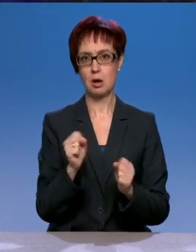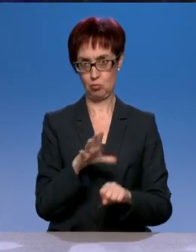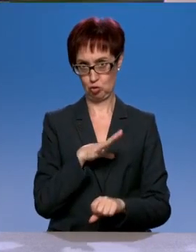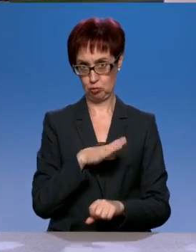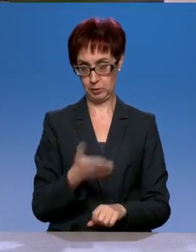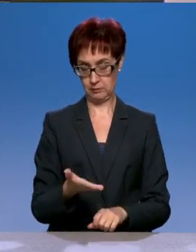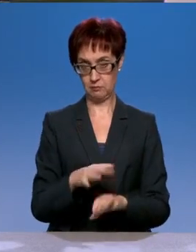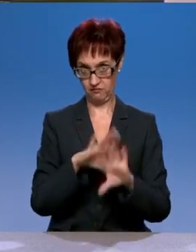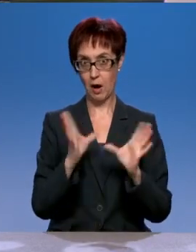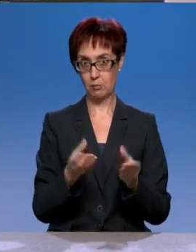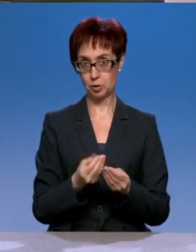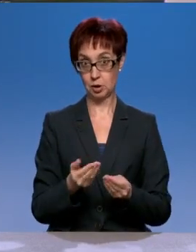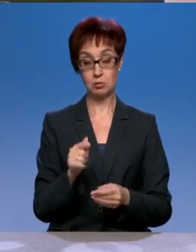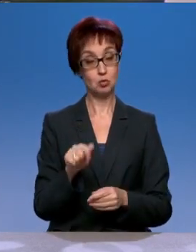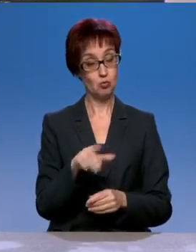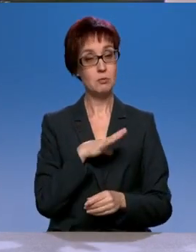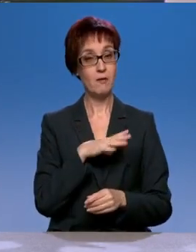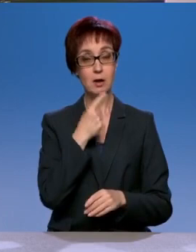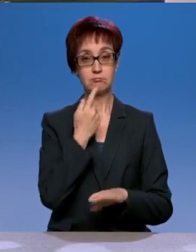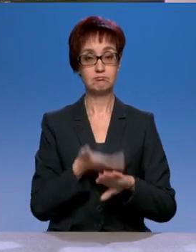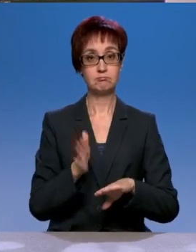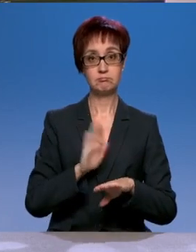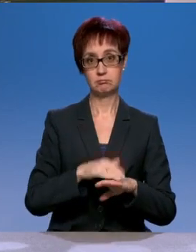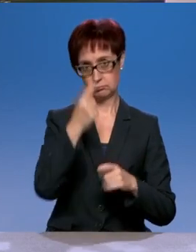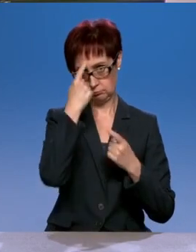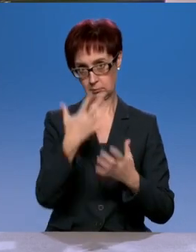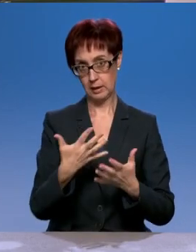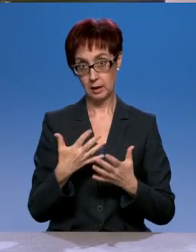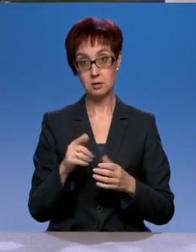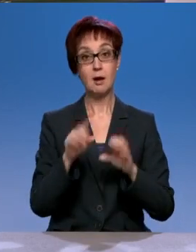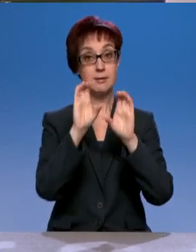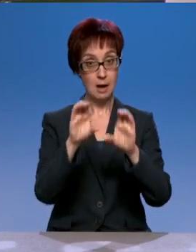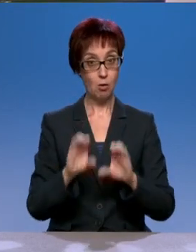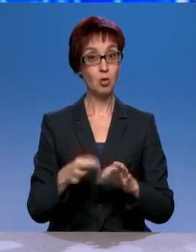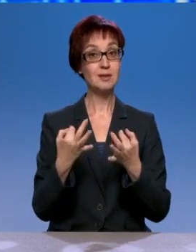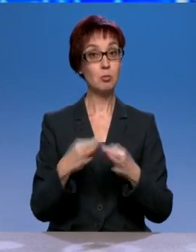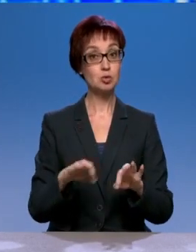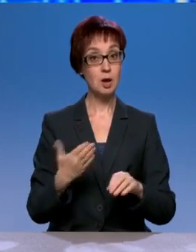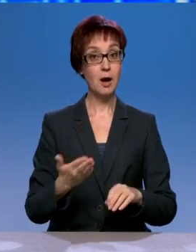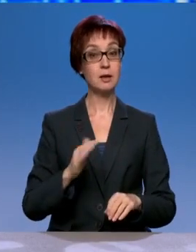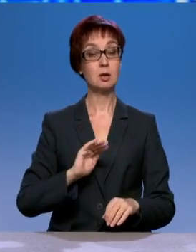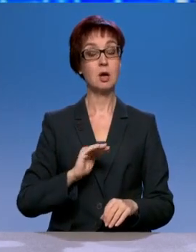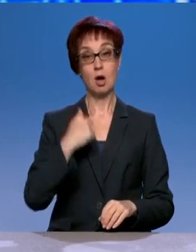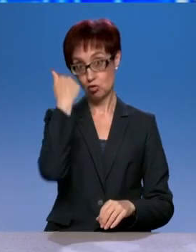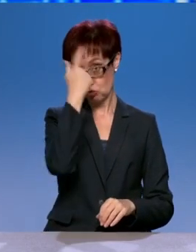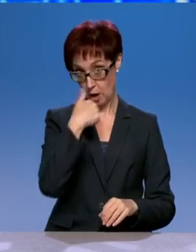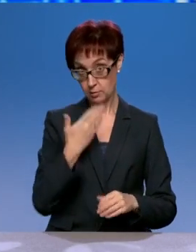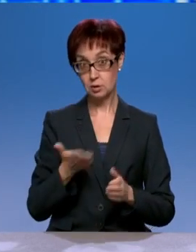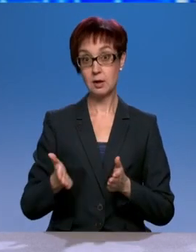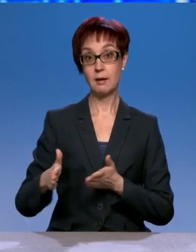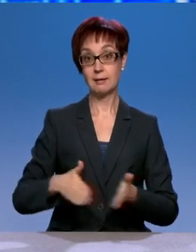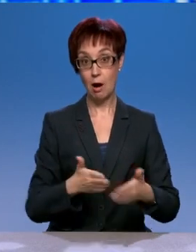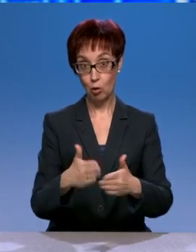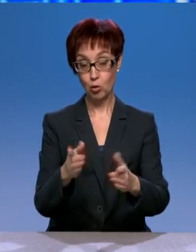это очень тяжело бывает. Ну, закон допускает и частные дороги, вот, и даже в некоторых случаях частные дороги могут быть и платные,